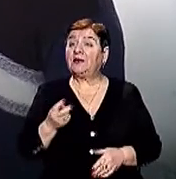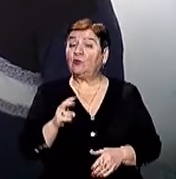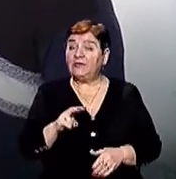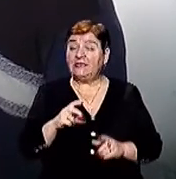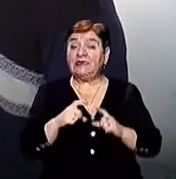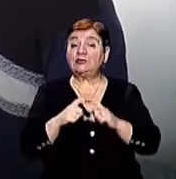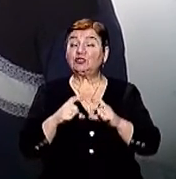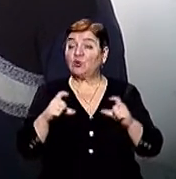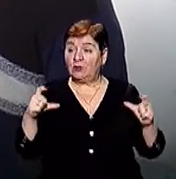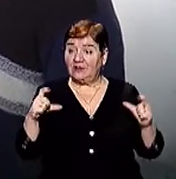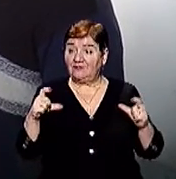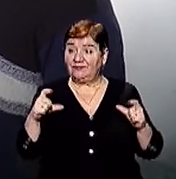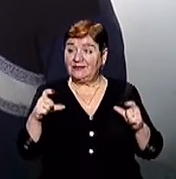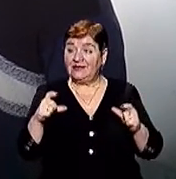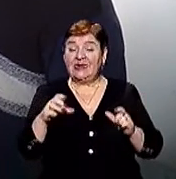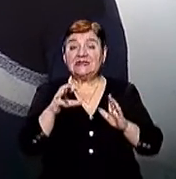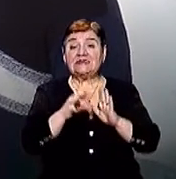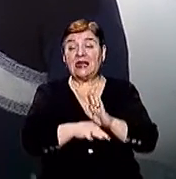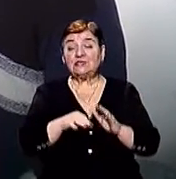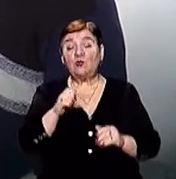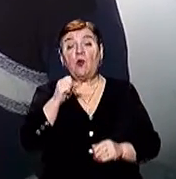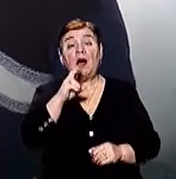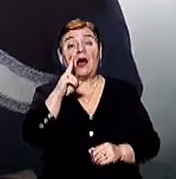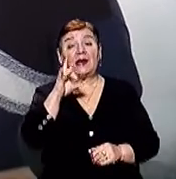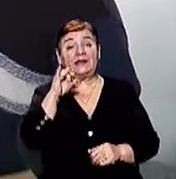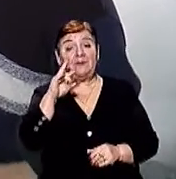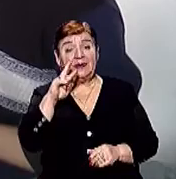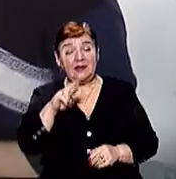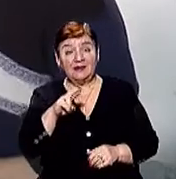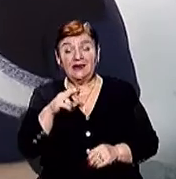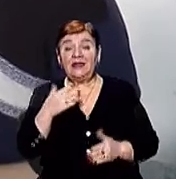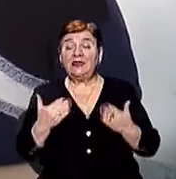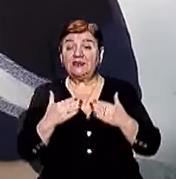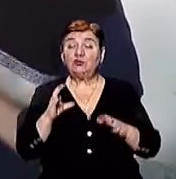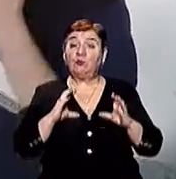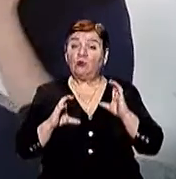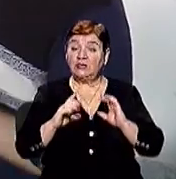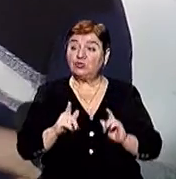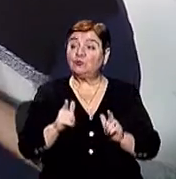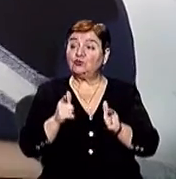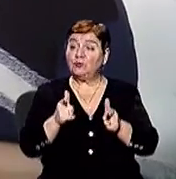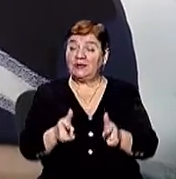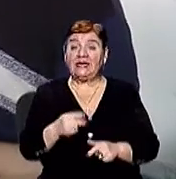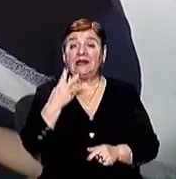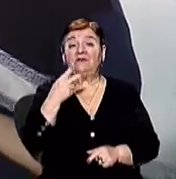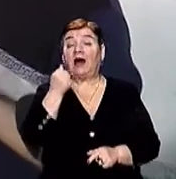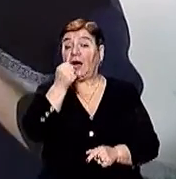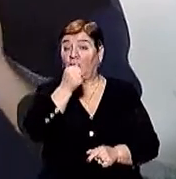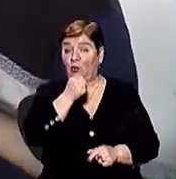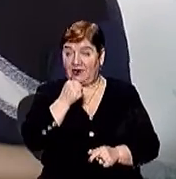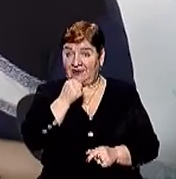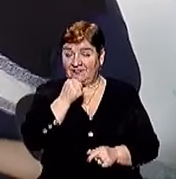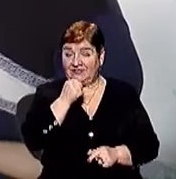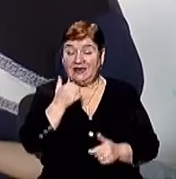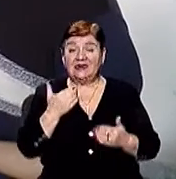із школи, такий, ну зразу в академію, то да, ну хорошо, звісно Але якщо в коледж поступити, то вже два роки,